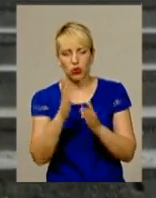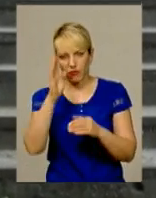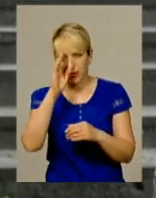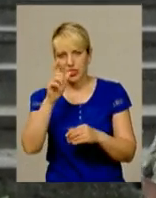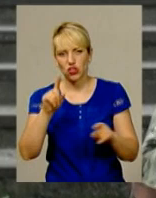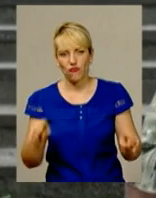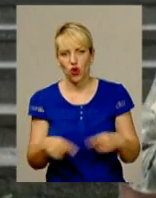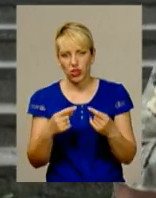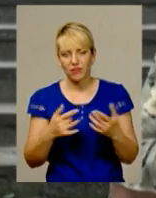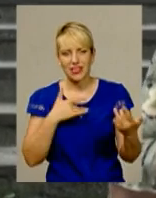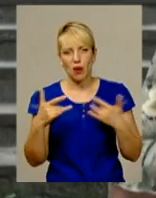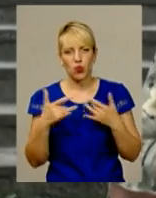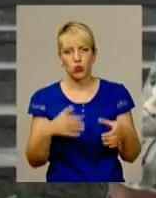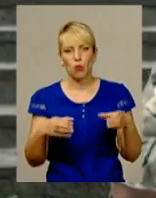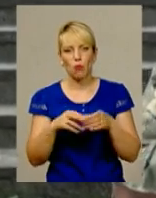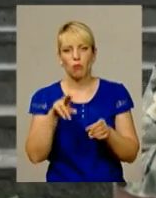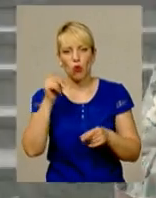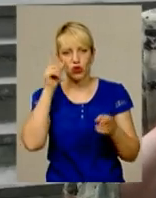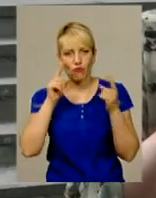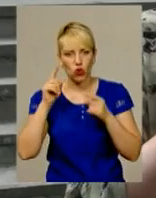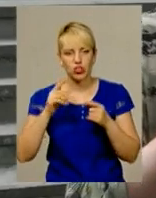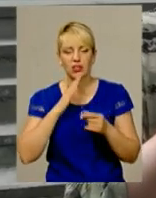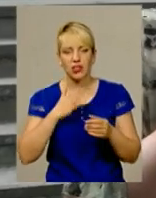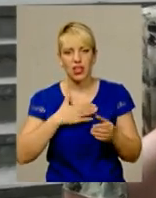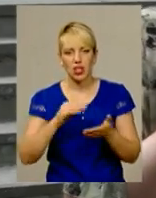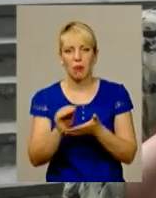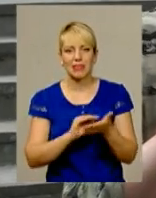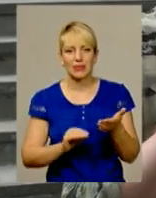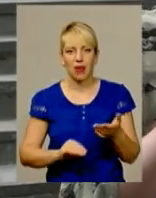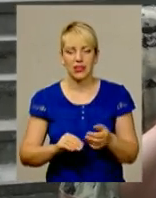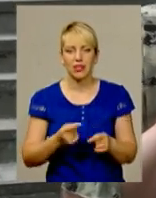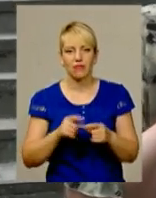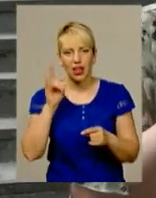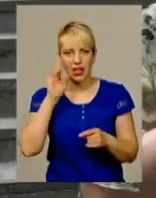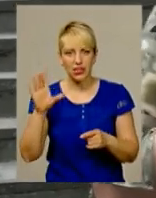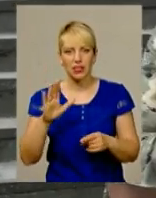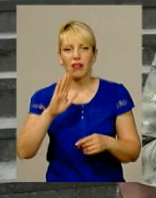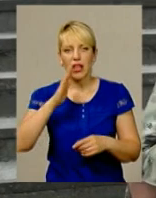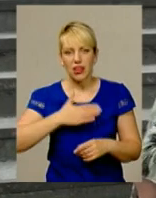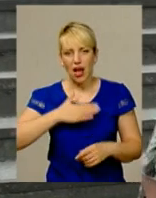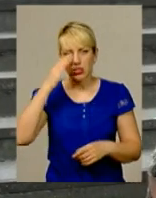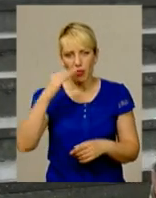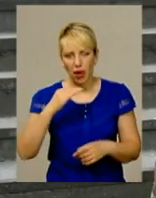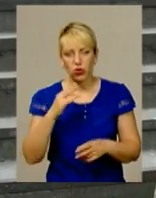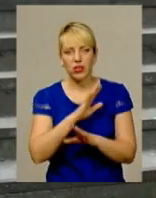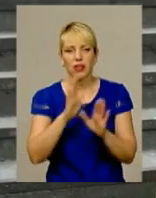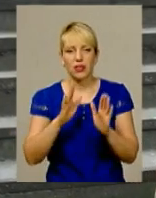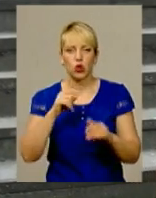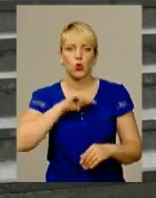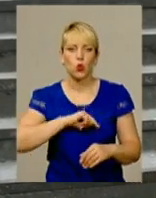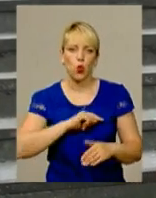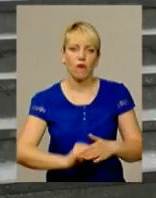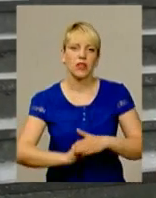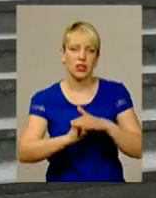гурток по творчості наших письменників-класиків. Батюшка наш, людина, не тільки духовний наставник, він,